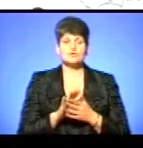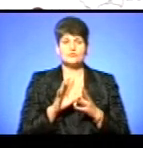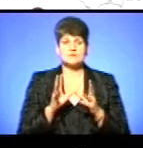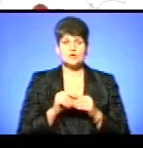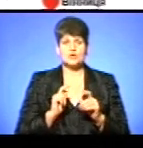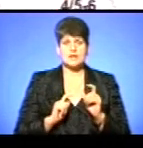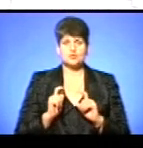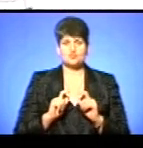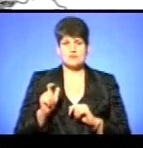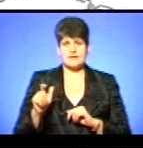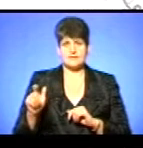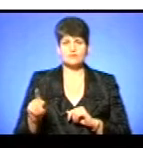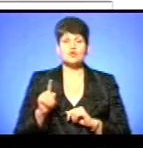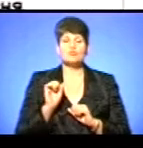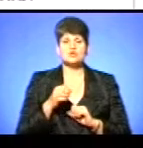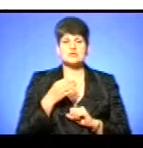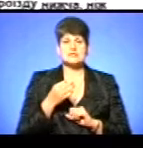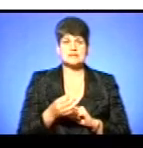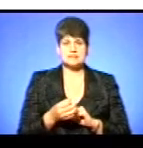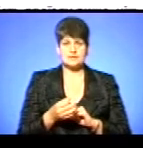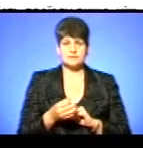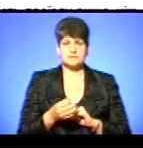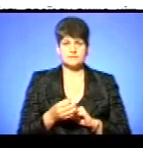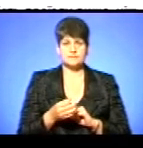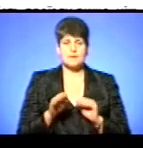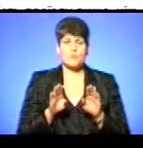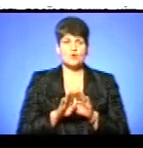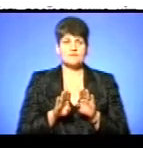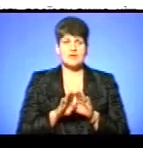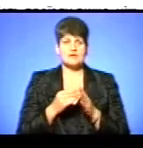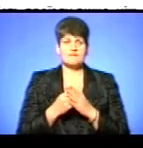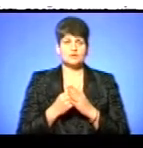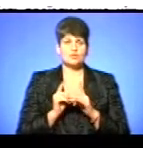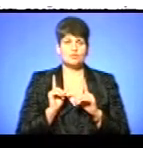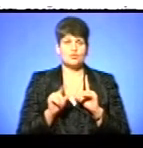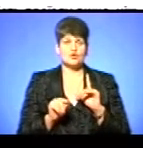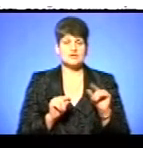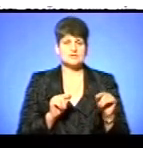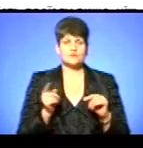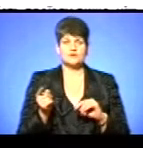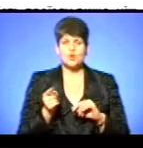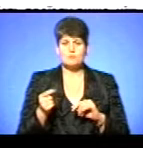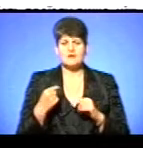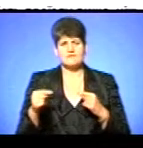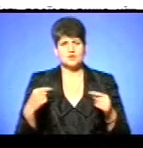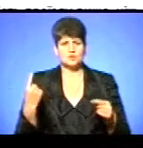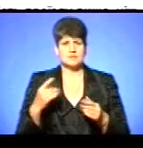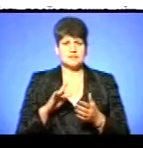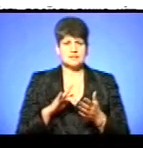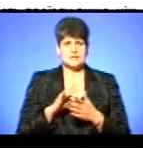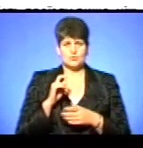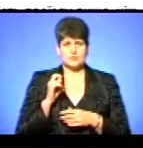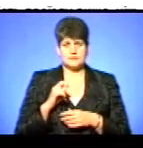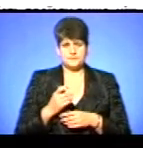для студентів. Що можете сказати з приводу порівняння вартості проїзду у Тернополі та в інших обласних центрах України?